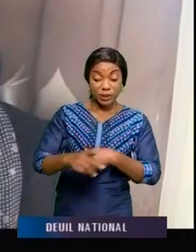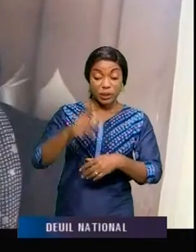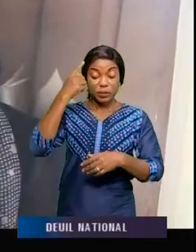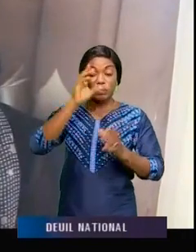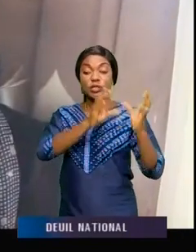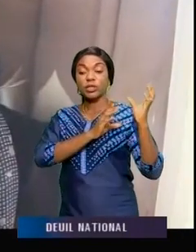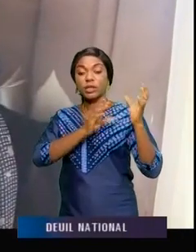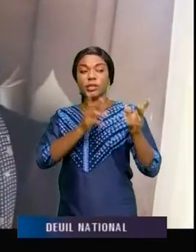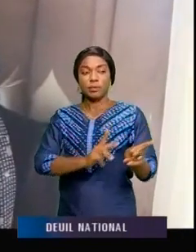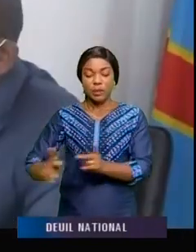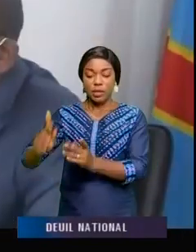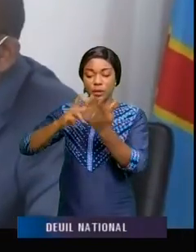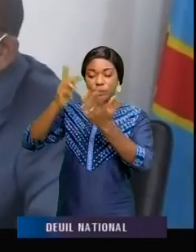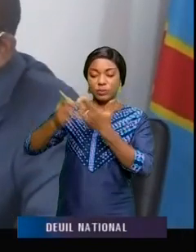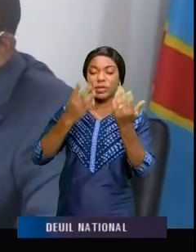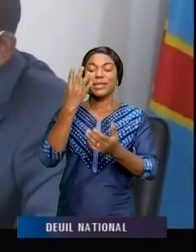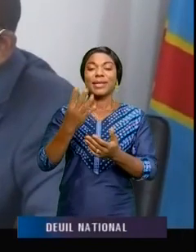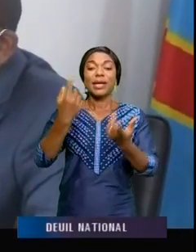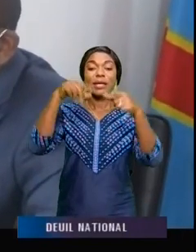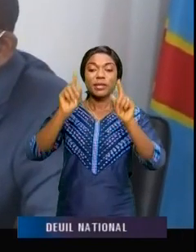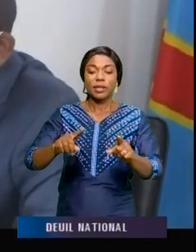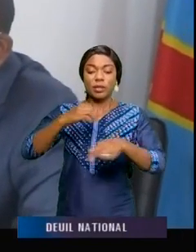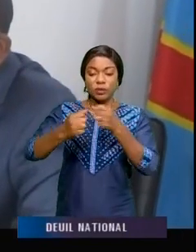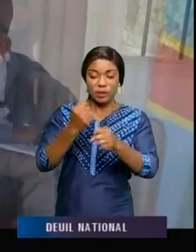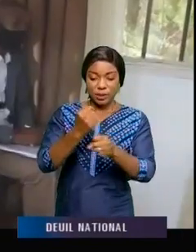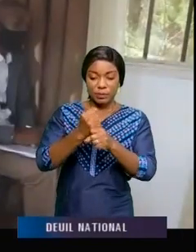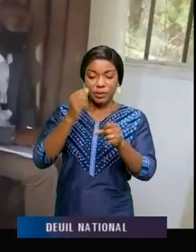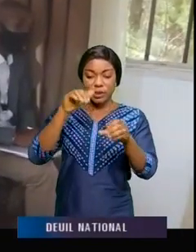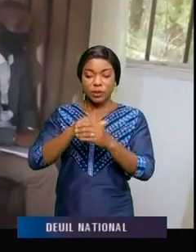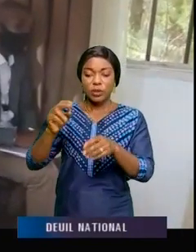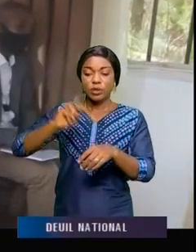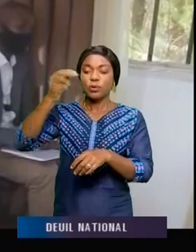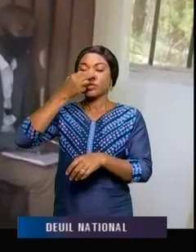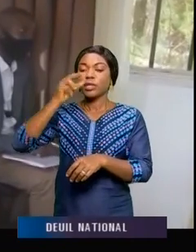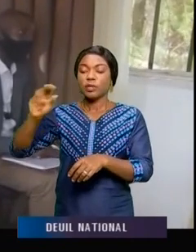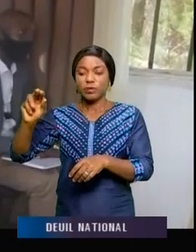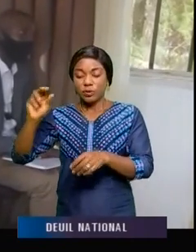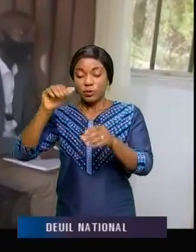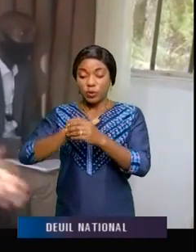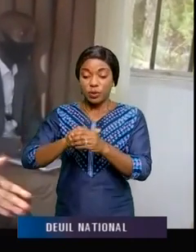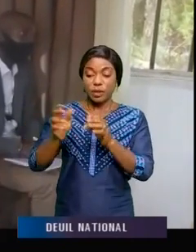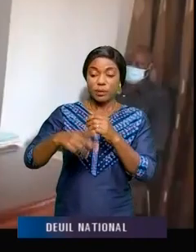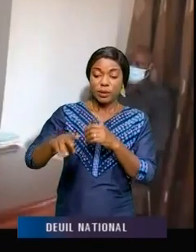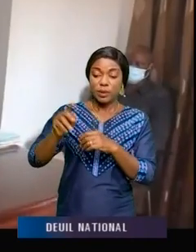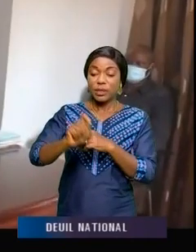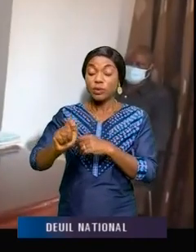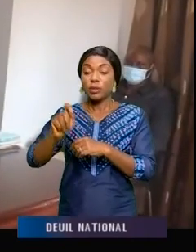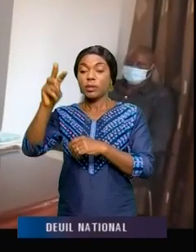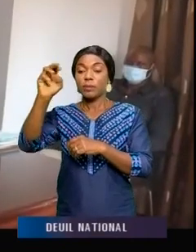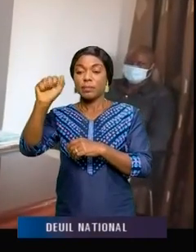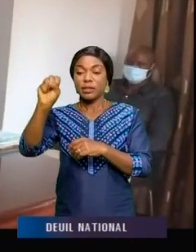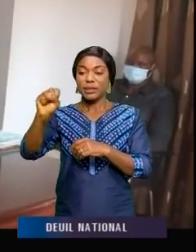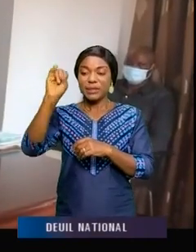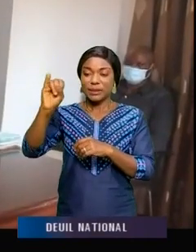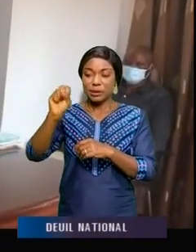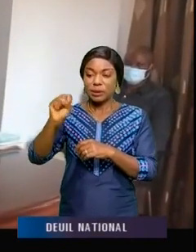C'est un projet de 4 ans qui sera exécuté au Nord-Kivu dans d'autres territoires à savoir Massissi et Walikale et le territoire de Mwenga pour le Sud